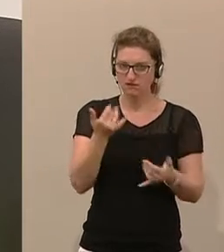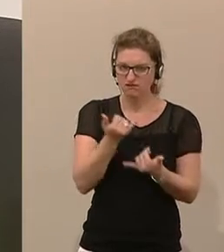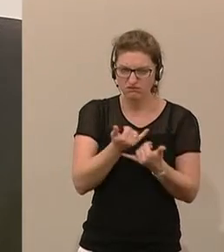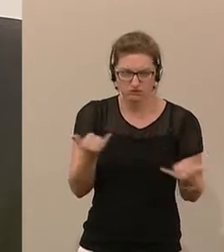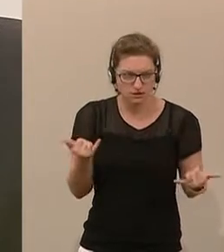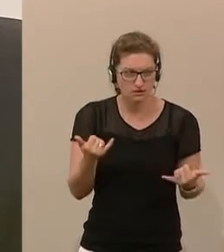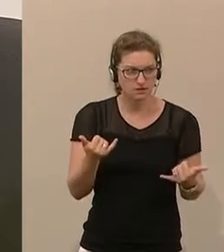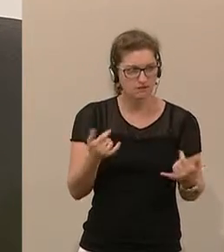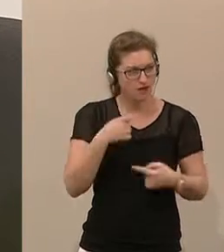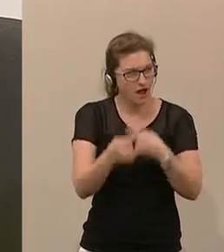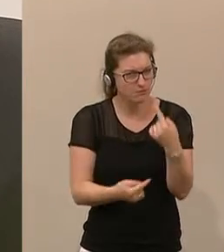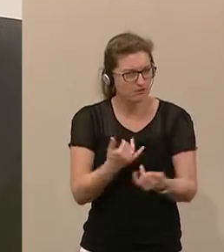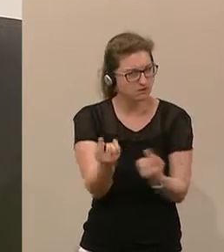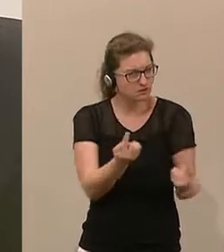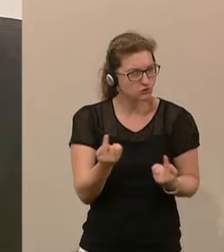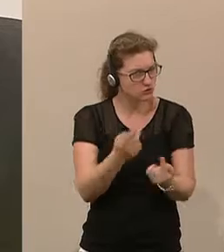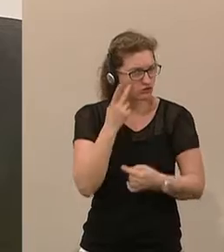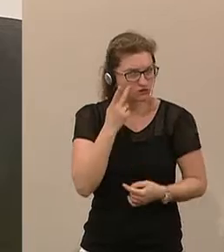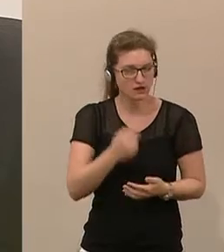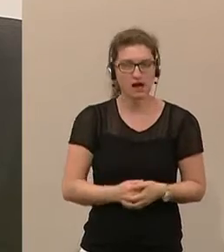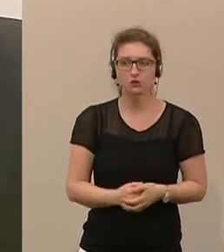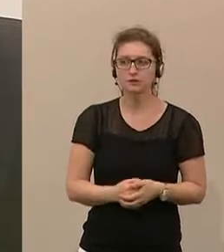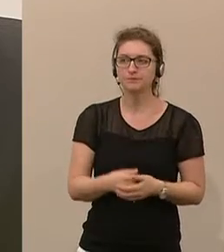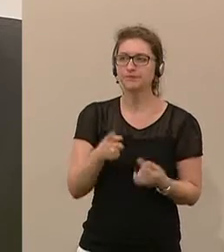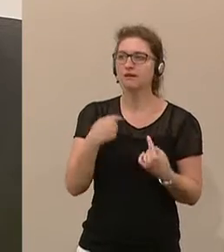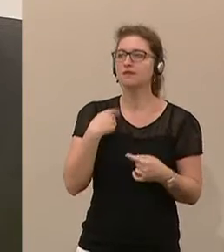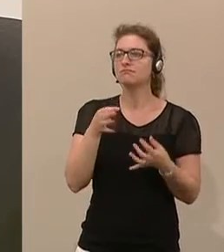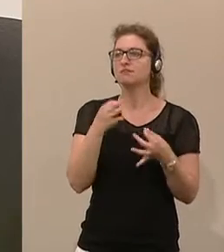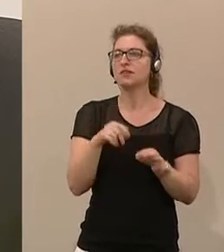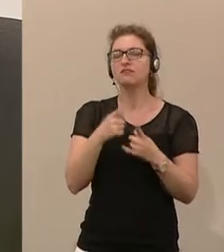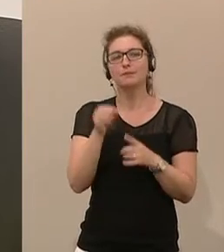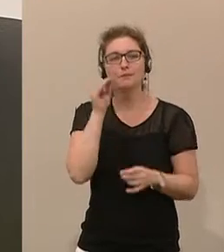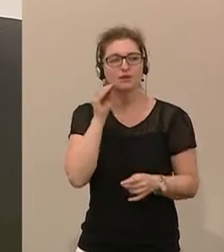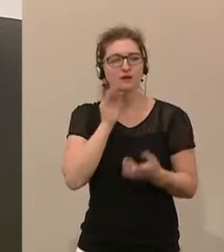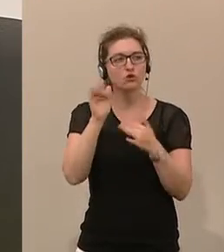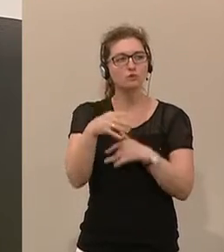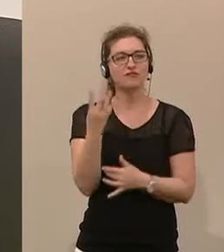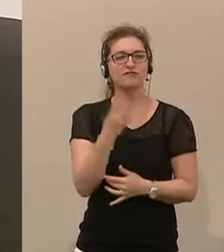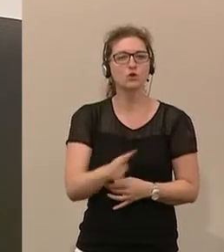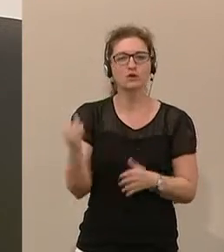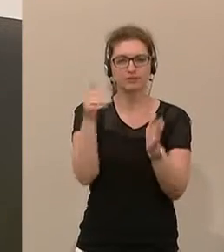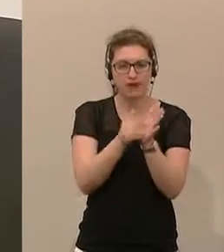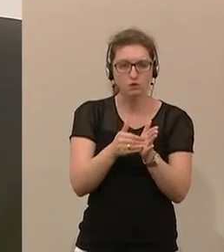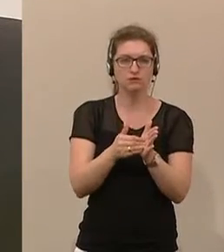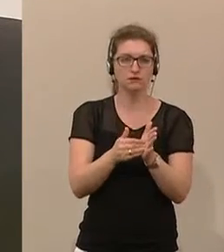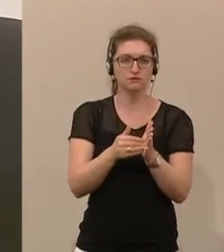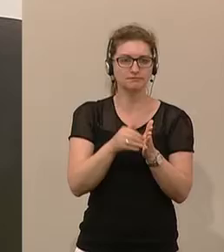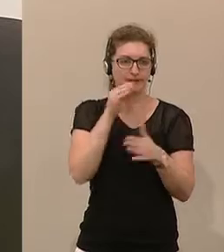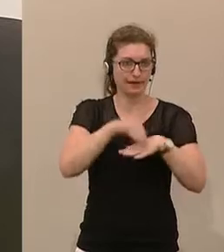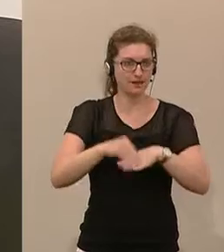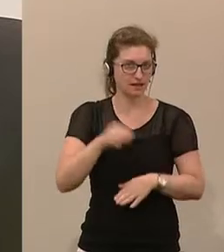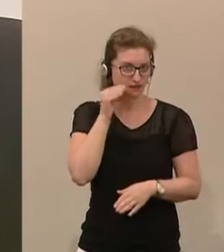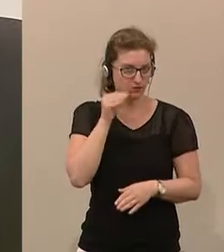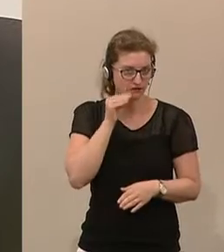darf zu den ansteigenden Beschwerden, die über 400.000 Registrierte sind, auch sagen,